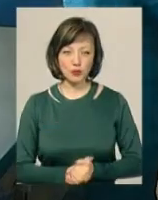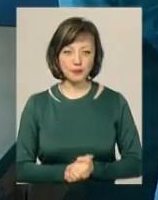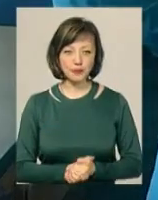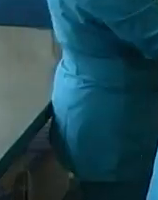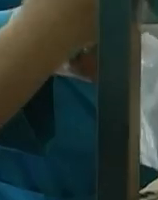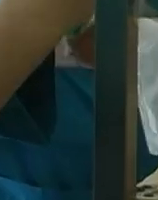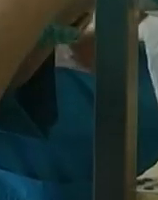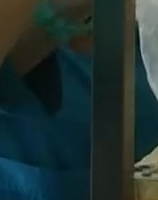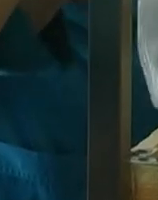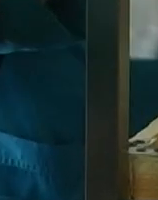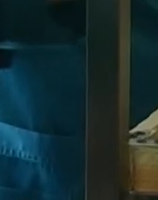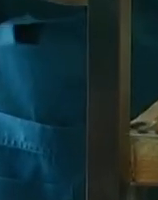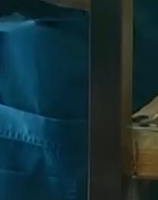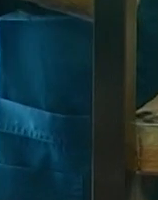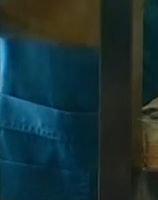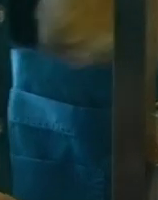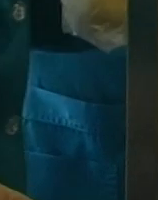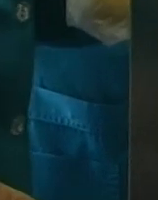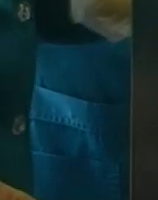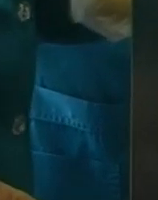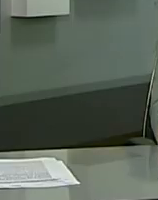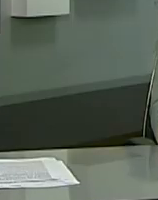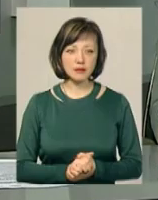Ірина Аріон, Віктор Кривий, Новини, Поділля, Центр.